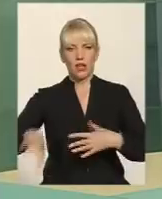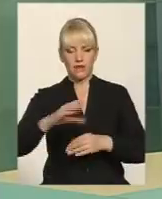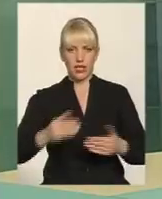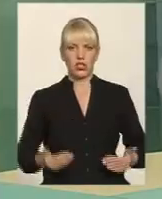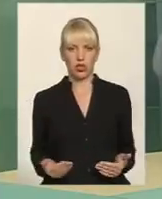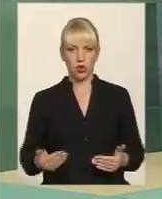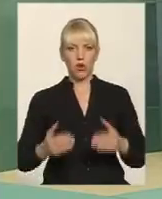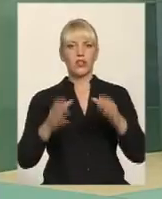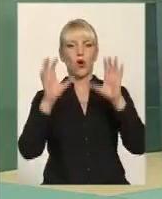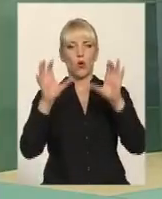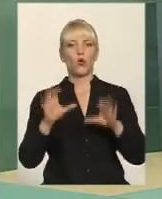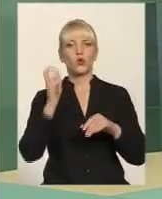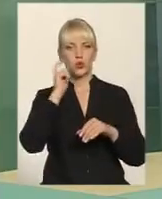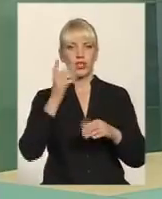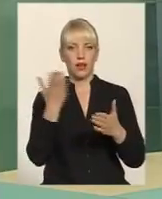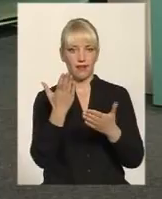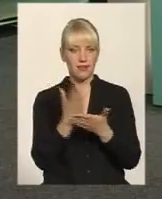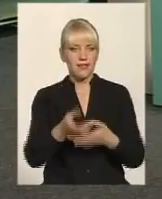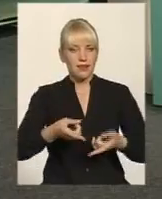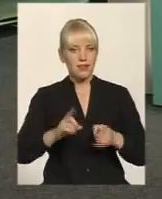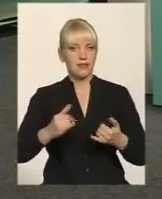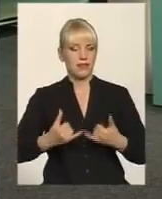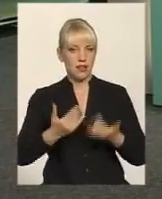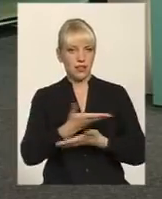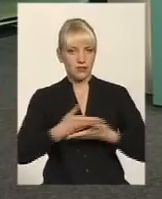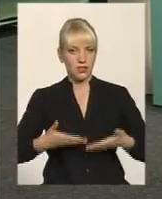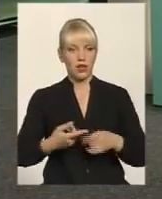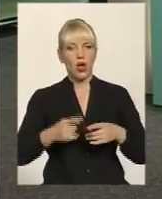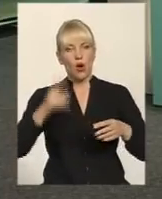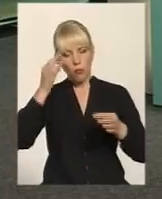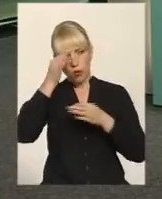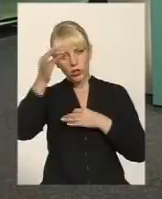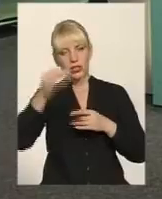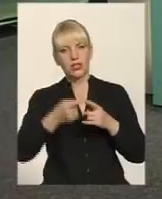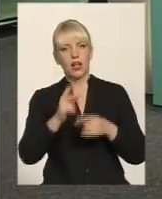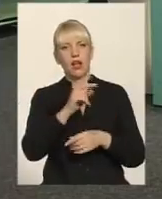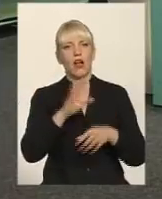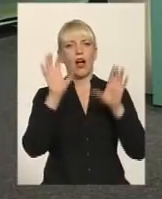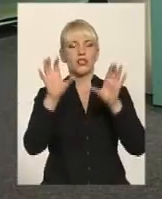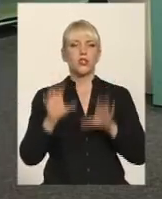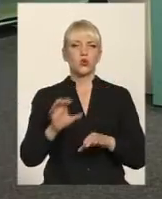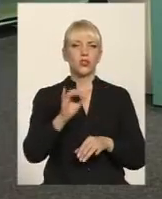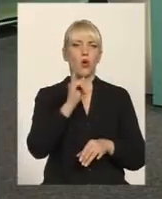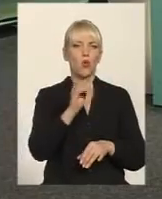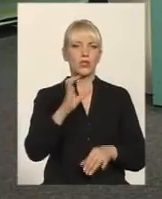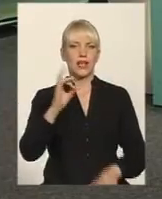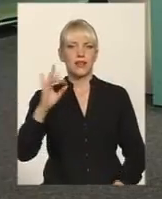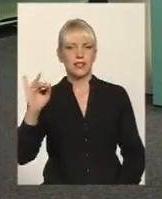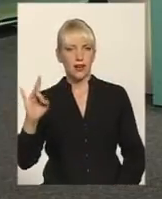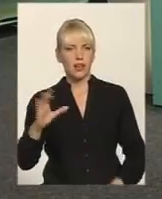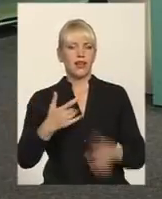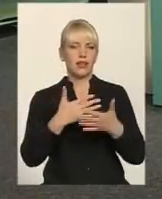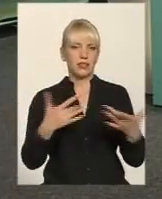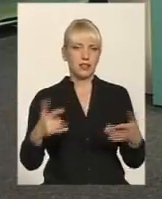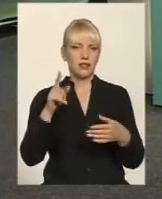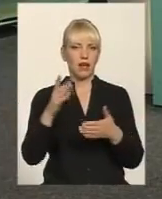який є діючим законом сьогодні для нас в житловій політиці, пронизаний темами Конституція СРСР, Конституція УРСР, і там